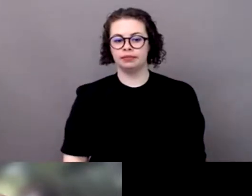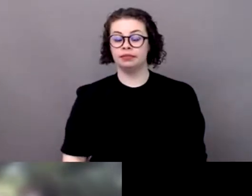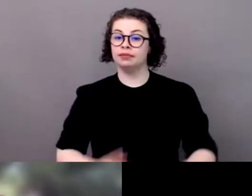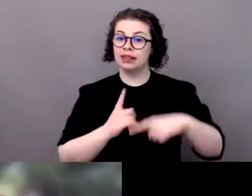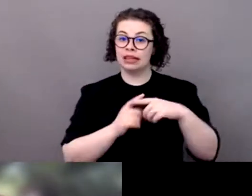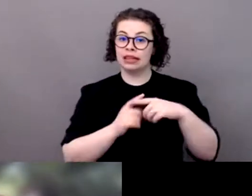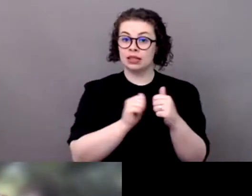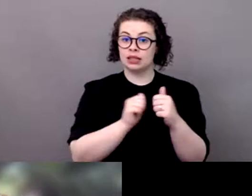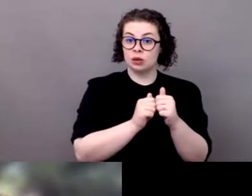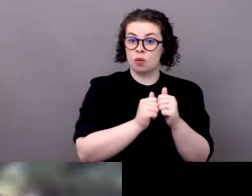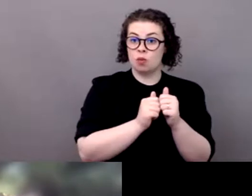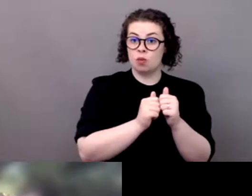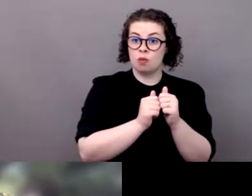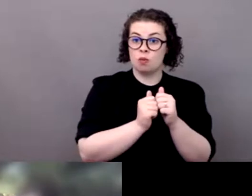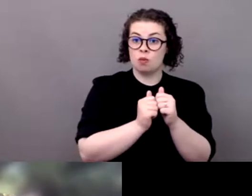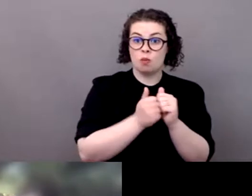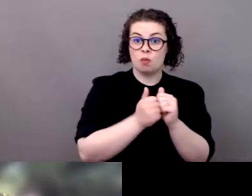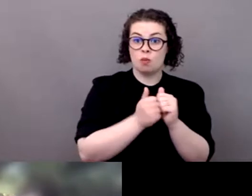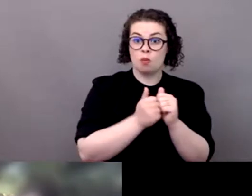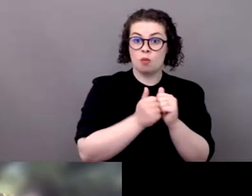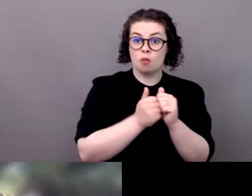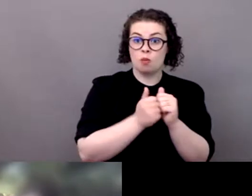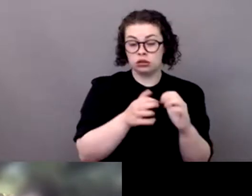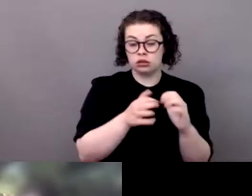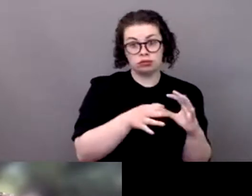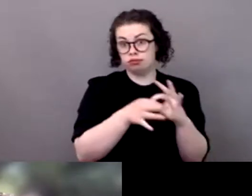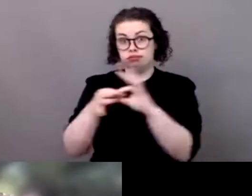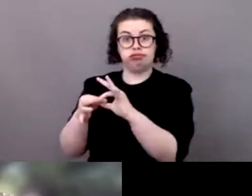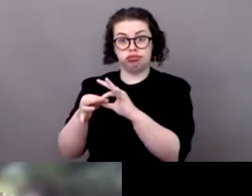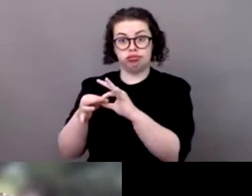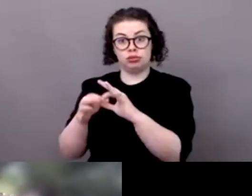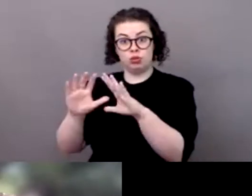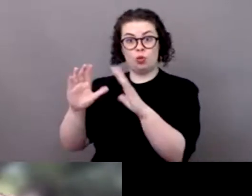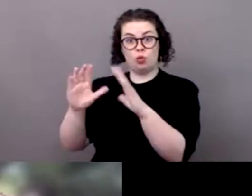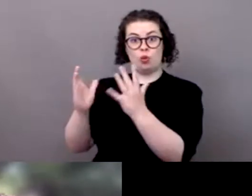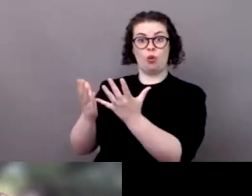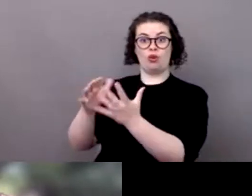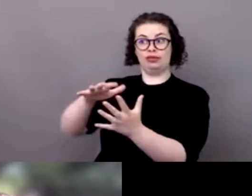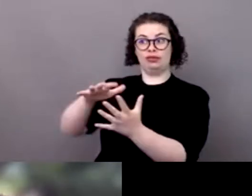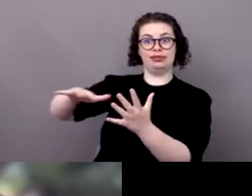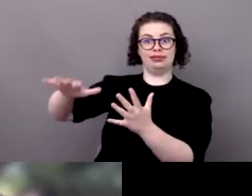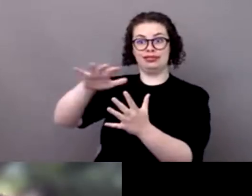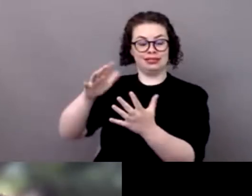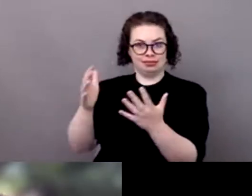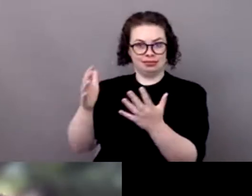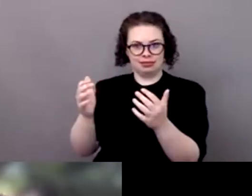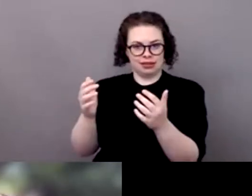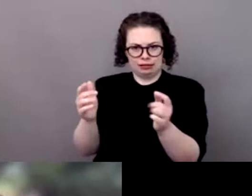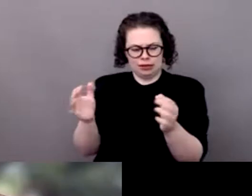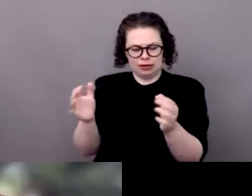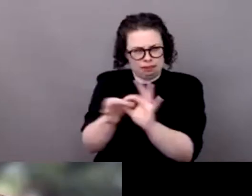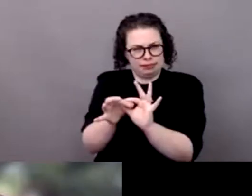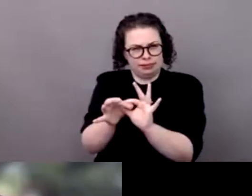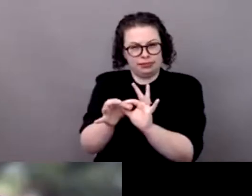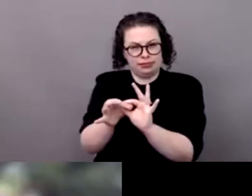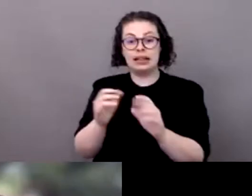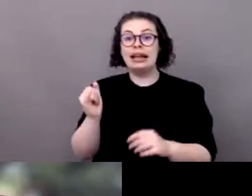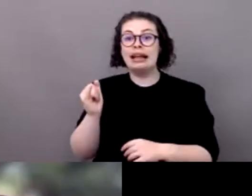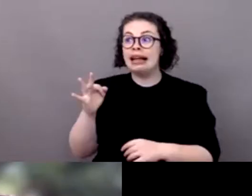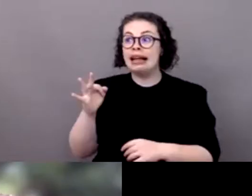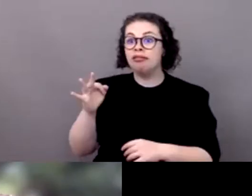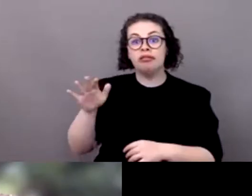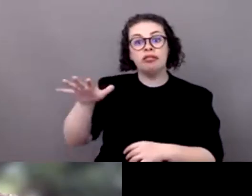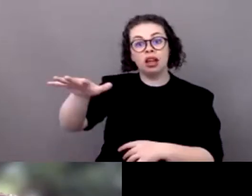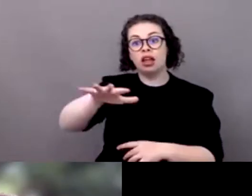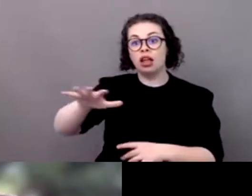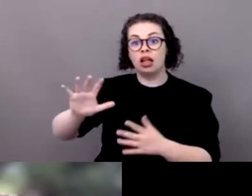sportive sans sans avoir un environnement à peu près les climats à peu près table fin et durable